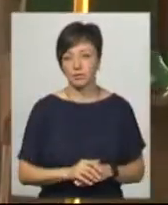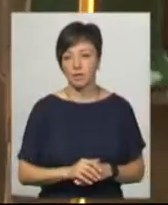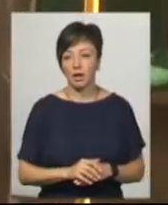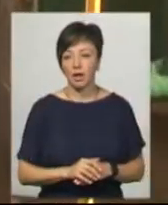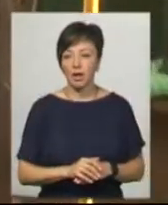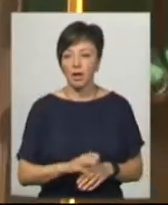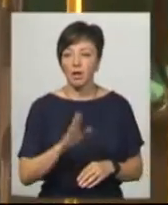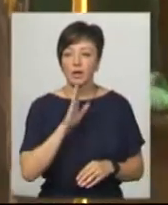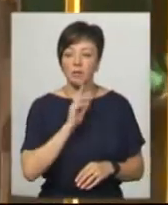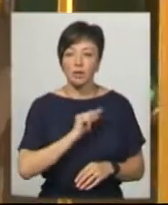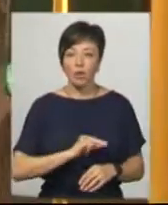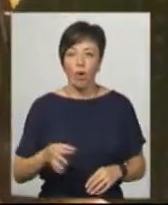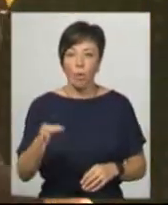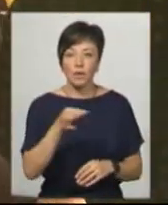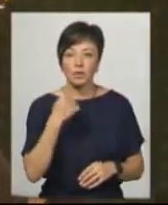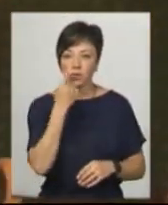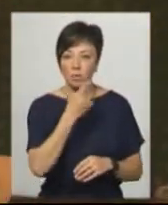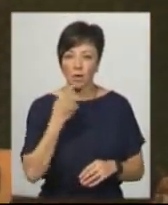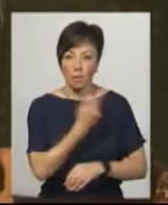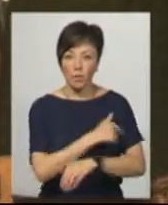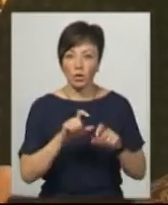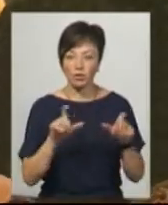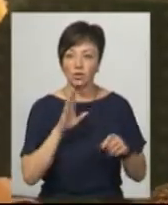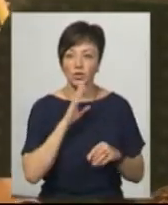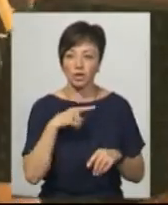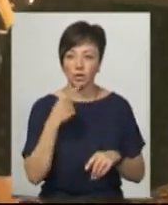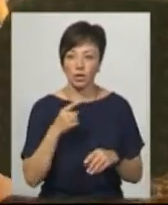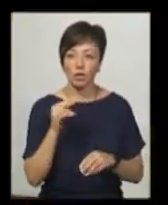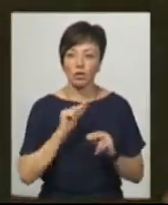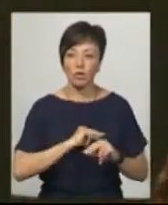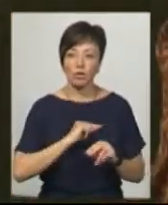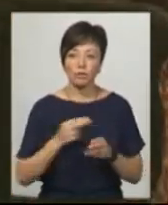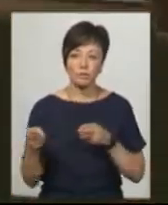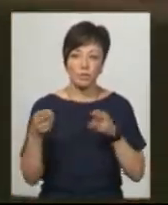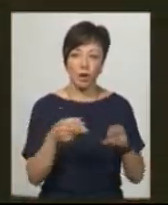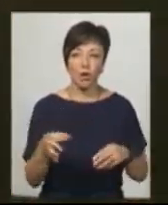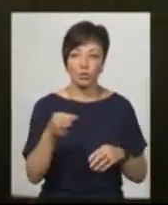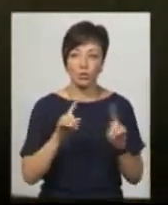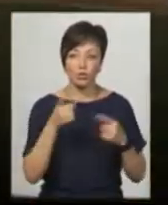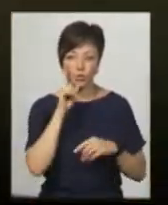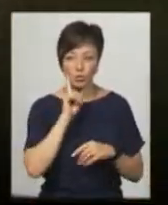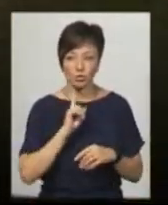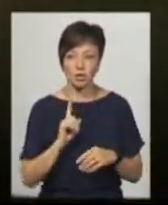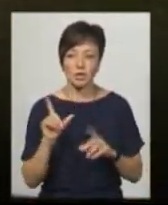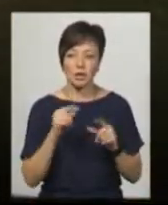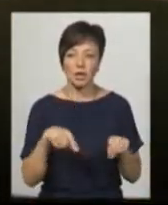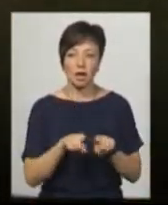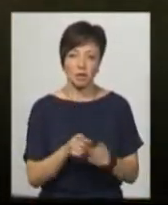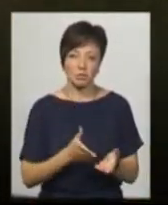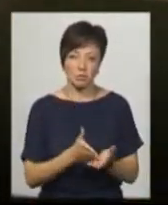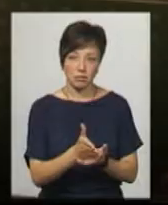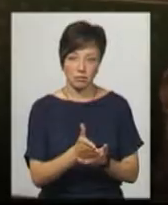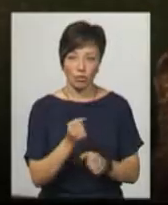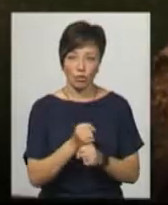Олена Фукша працює в обласній стоматполіклініці. Жінка каже, до роботи добирається з Озерної. Це дуже зручно, їхати на роботу таким рейсом,